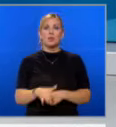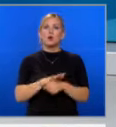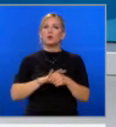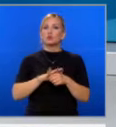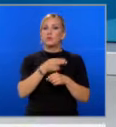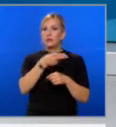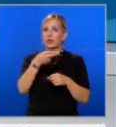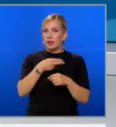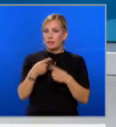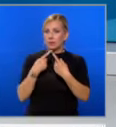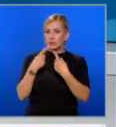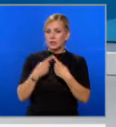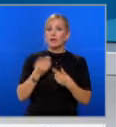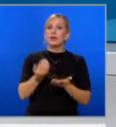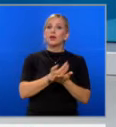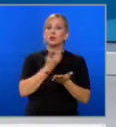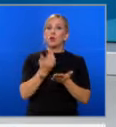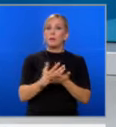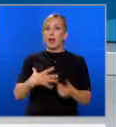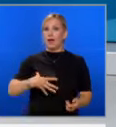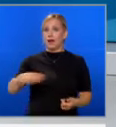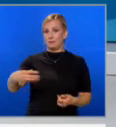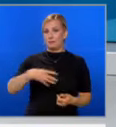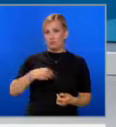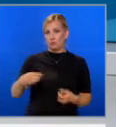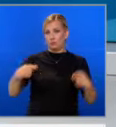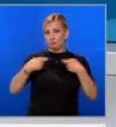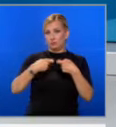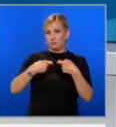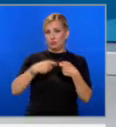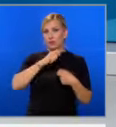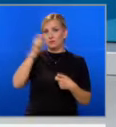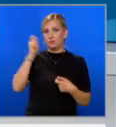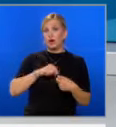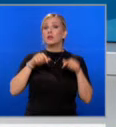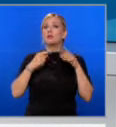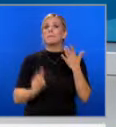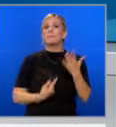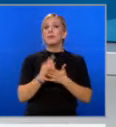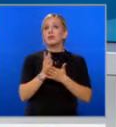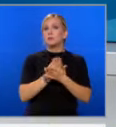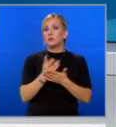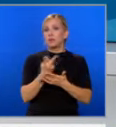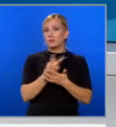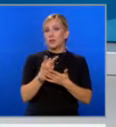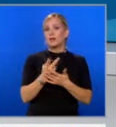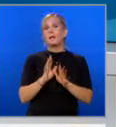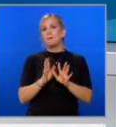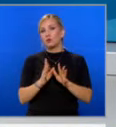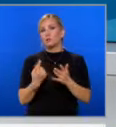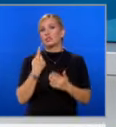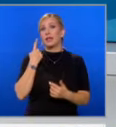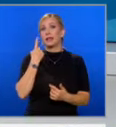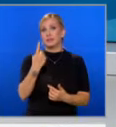сблъскаха позиции – економика, аборти, миграция, войната в Украина. Дебатът е първи между двамата и вероятно ще е единствен.